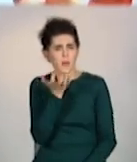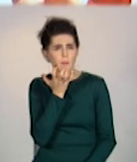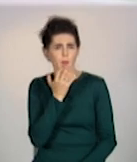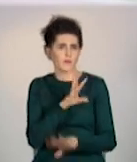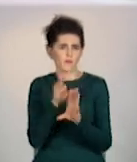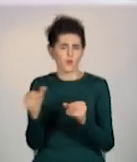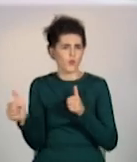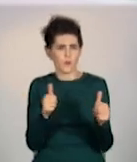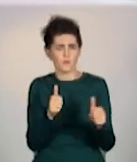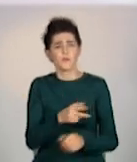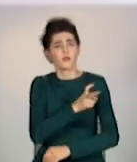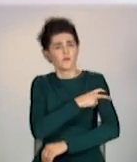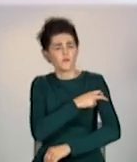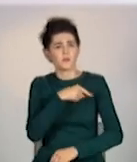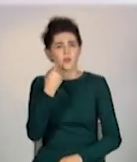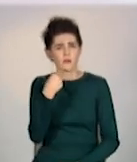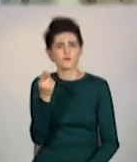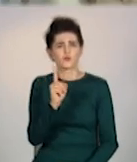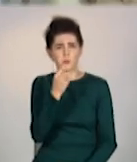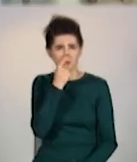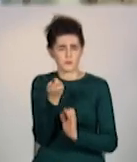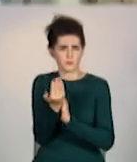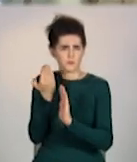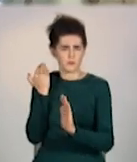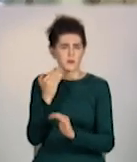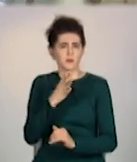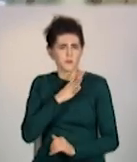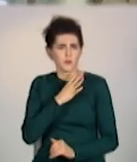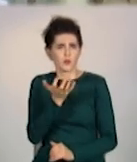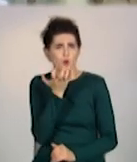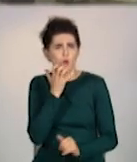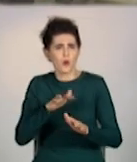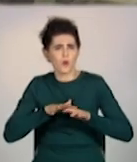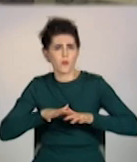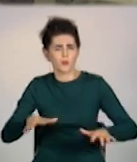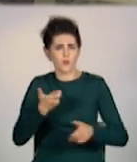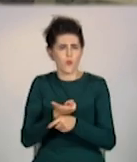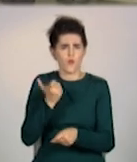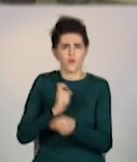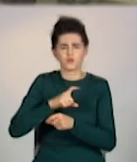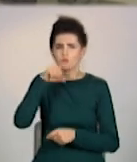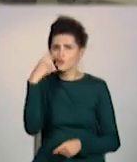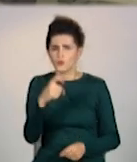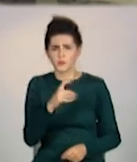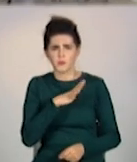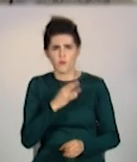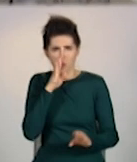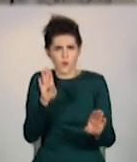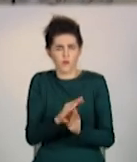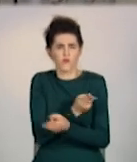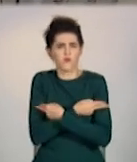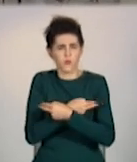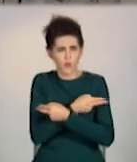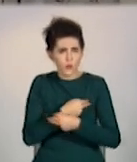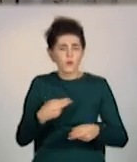добре. Медики кажуть, лише віднедавна всередині стало так тепло, що хоч у футболках ходить. Тут провели повну